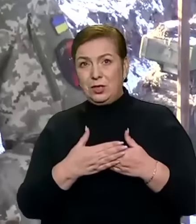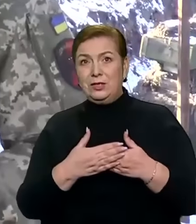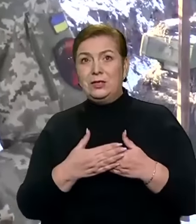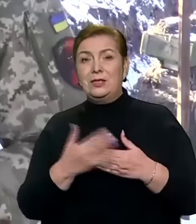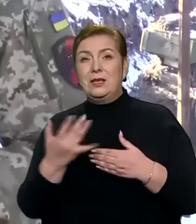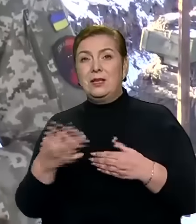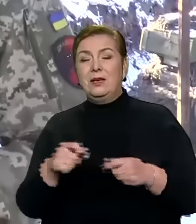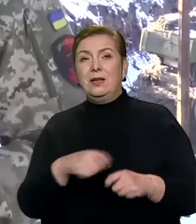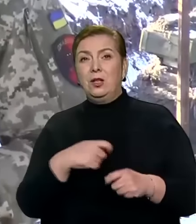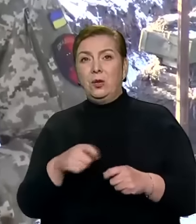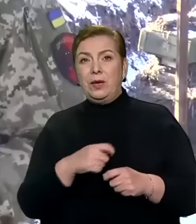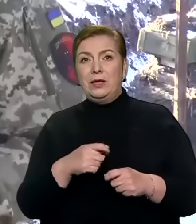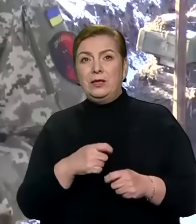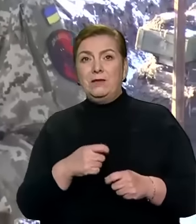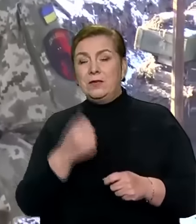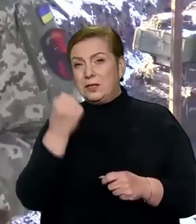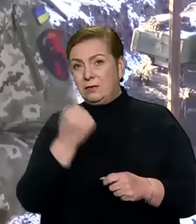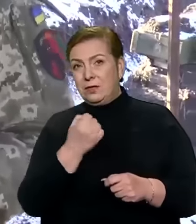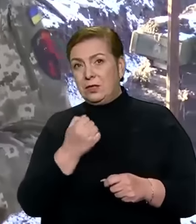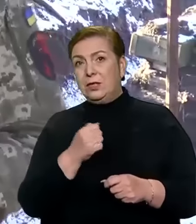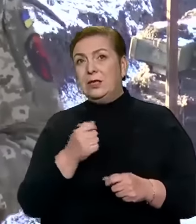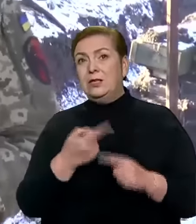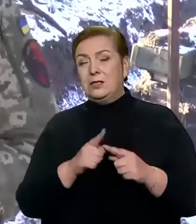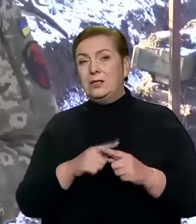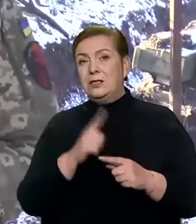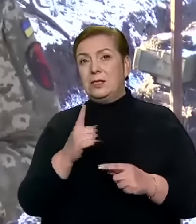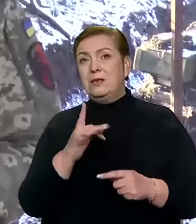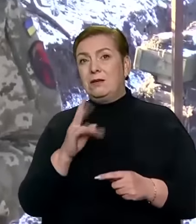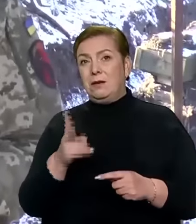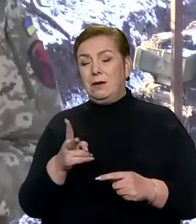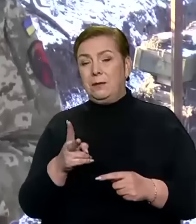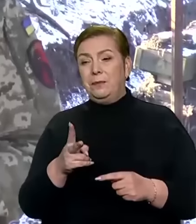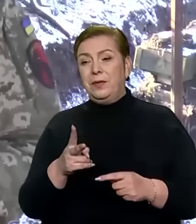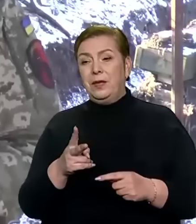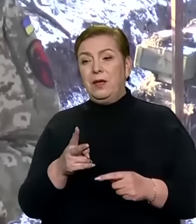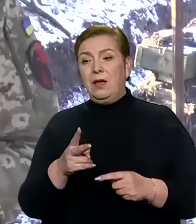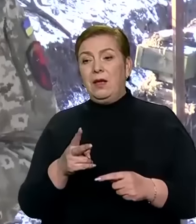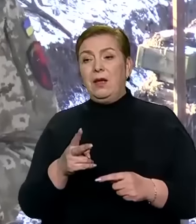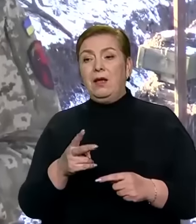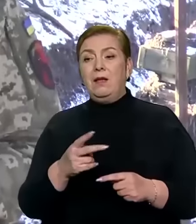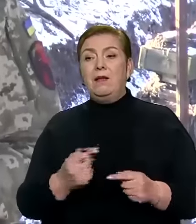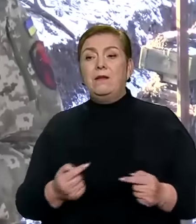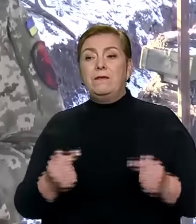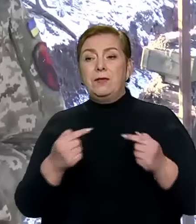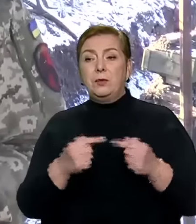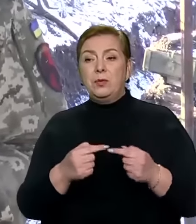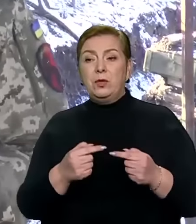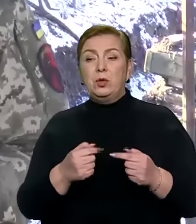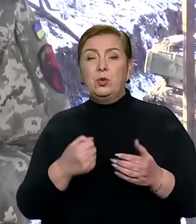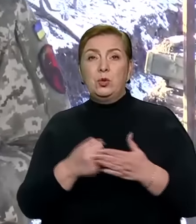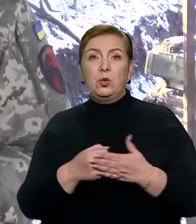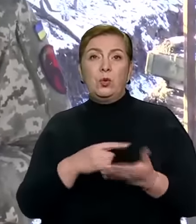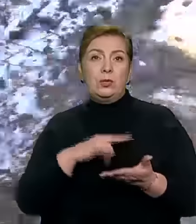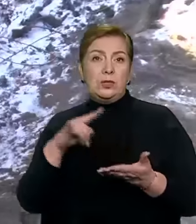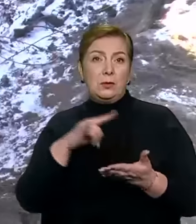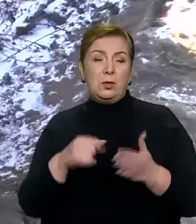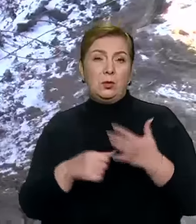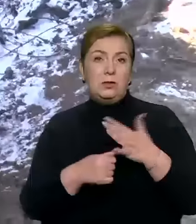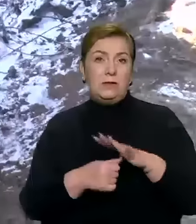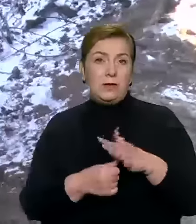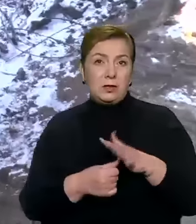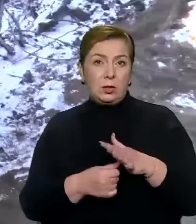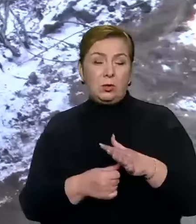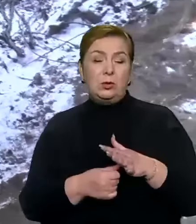машина дуже шумно працює, ми до самого передхованих ми не можемо під'їжджати. Відповідно, до самолітів, вертольотів